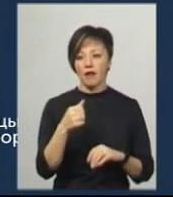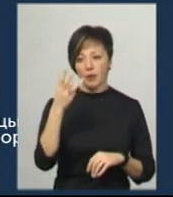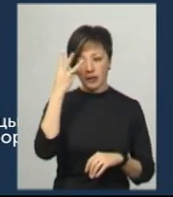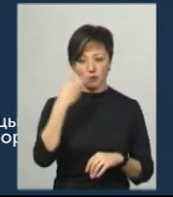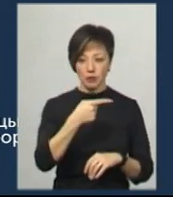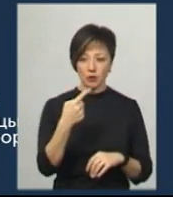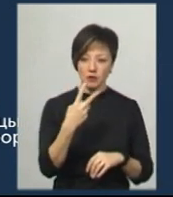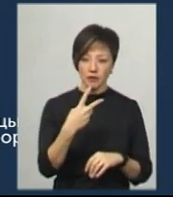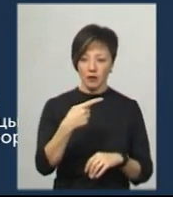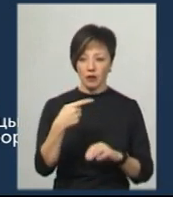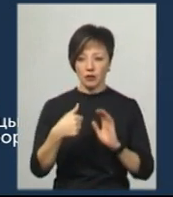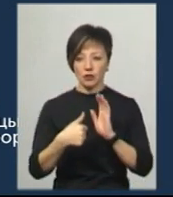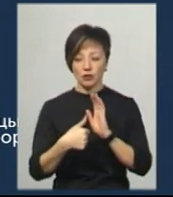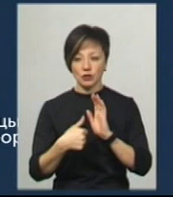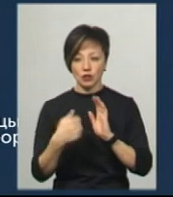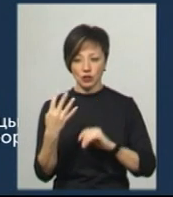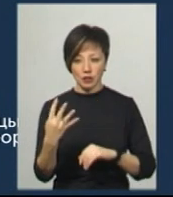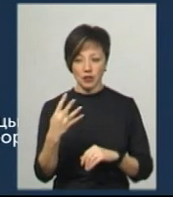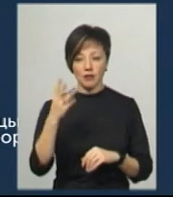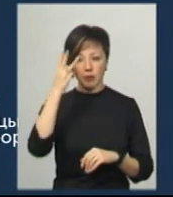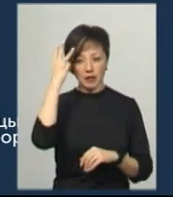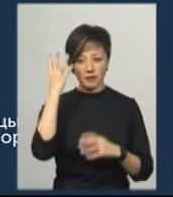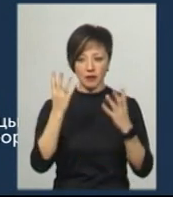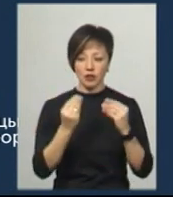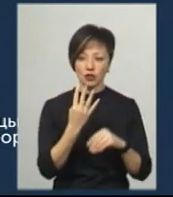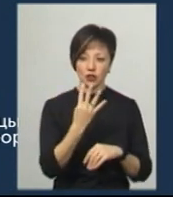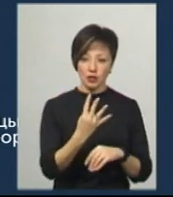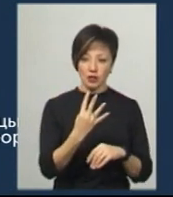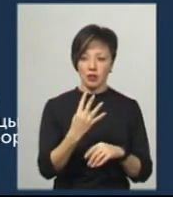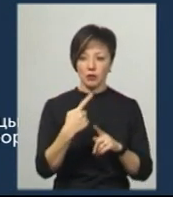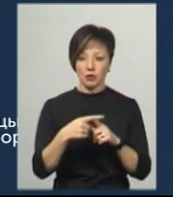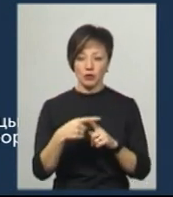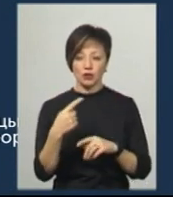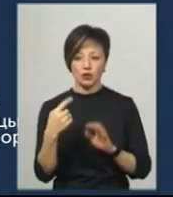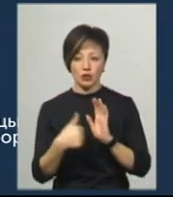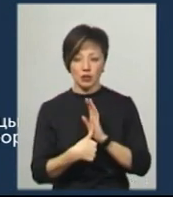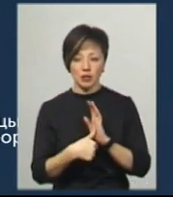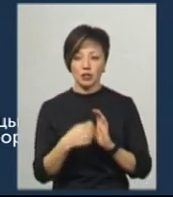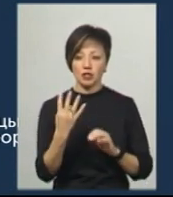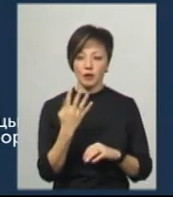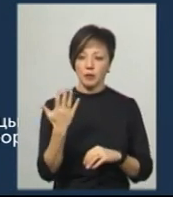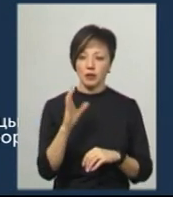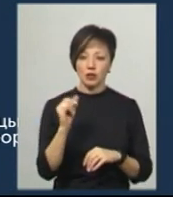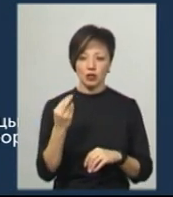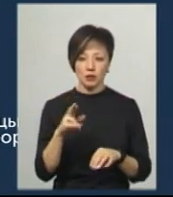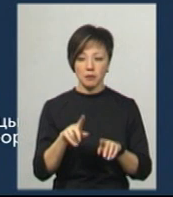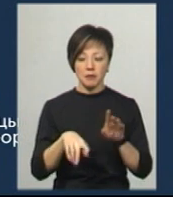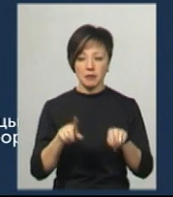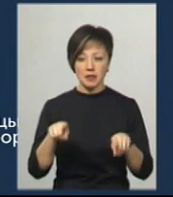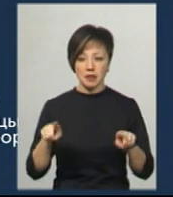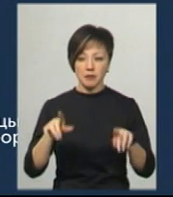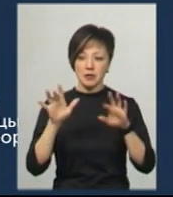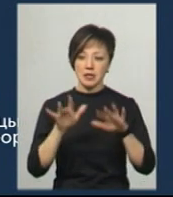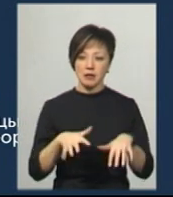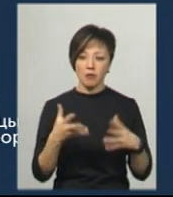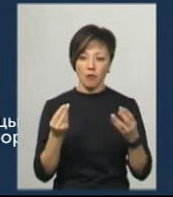морозу. В день по області 2,7, в обласному центрі 4,6 градусів тепла. 4-5 січня місцями йтиме сніг